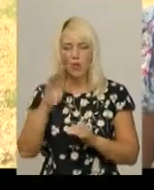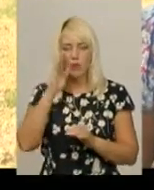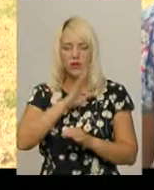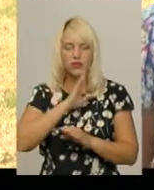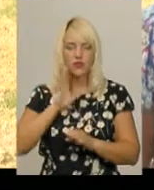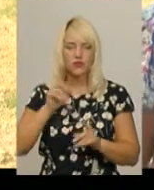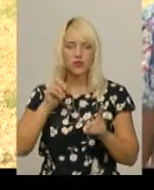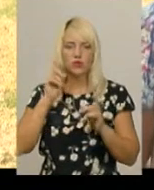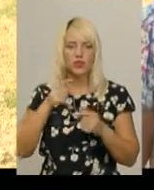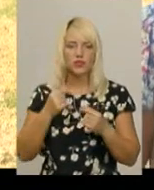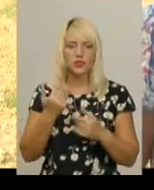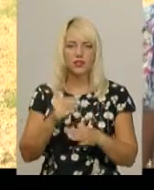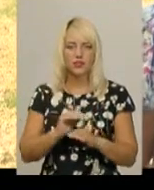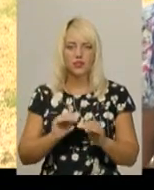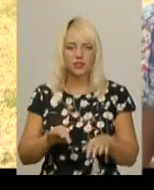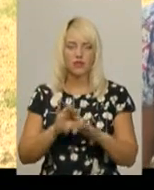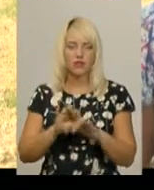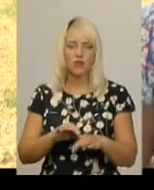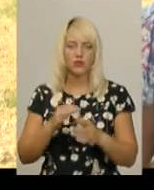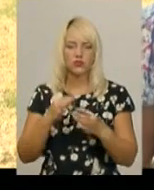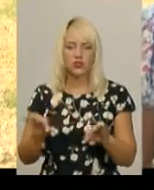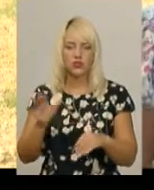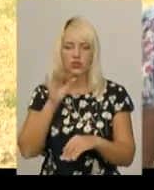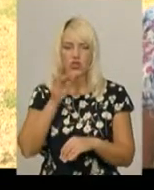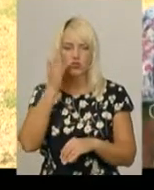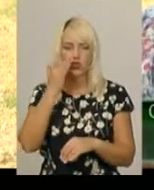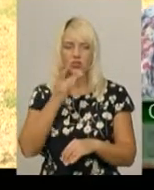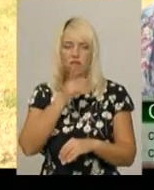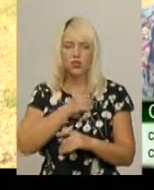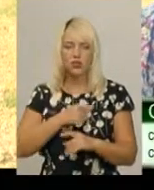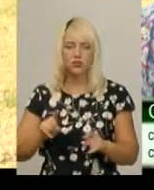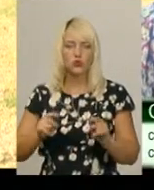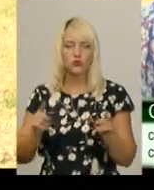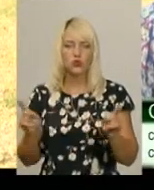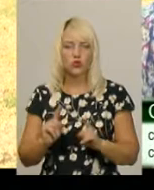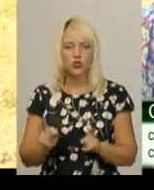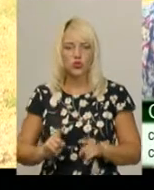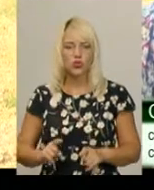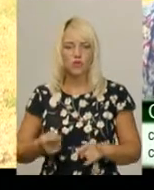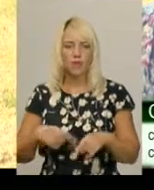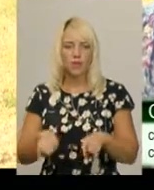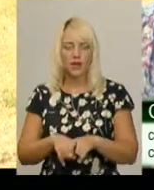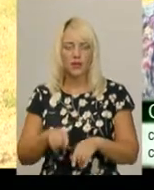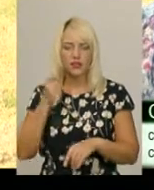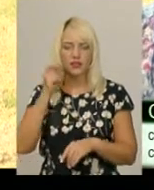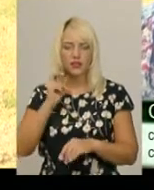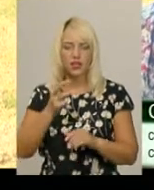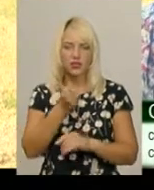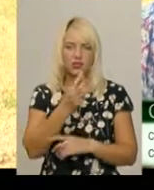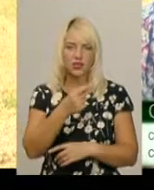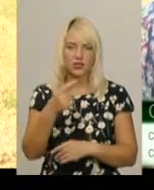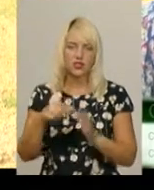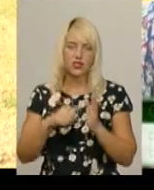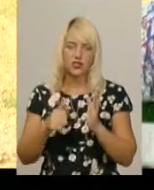щоб знали, де їхні діти проводять вільний час в літній період. Тому що, скажімо, такий вже вік, як від 13 до